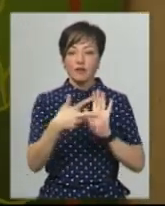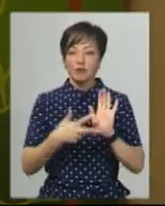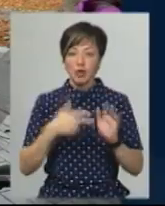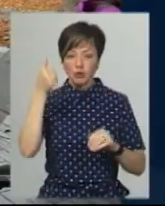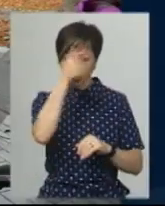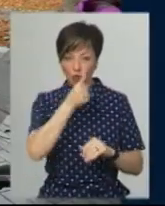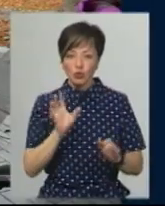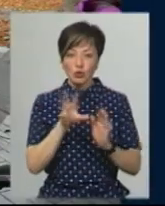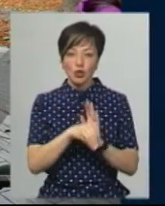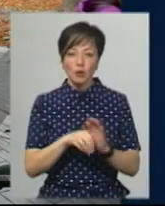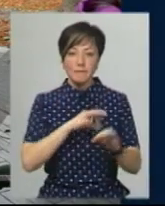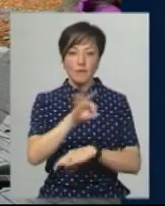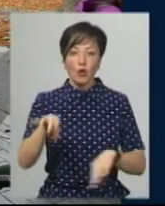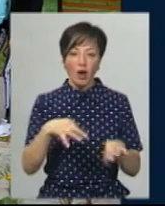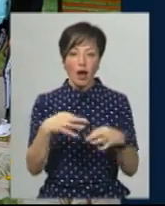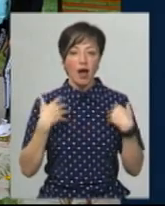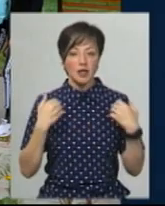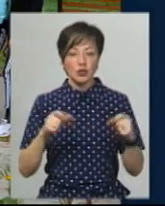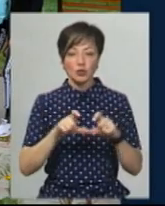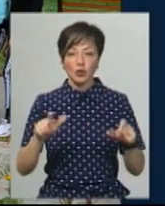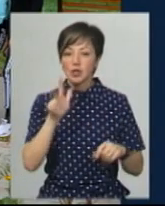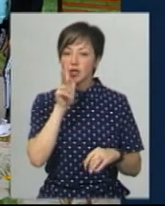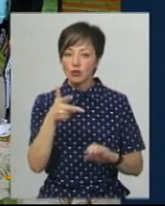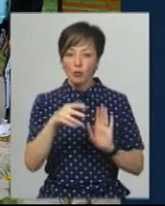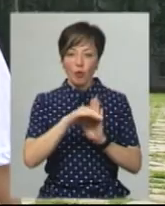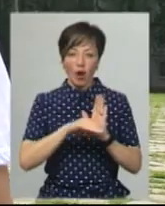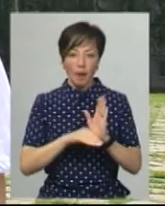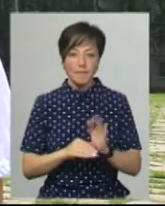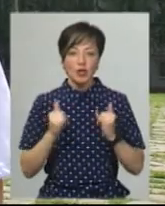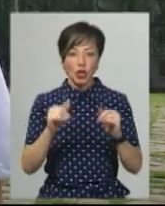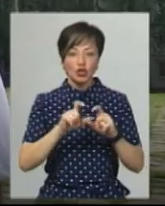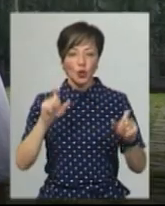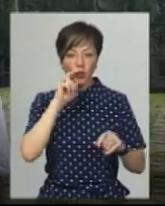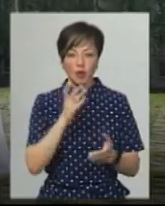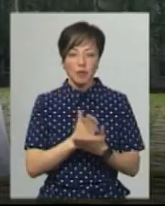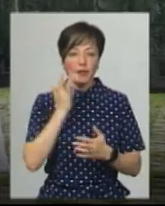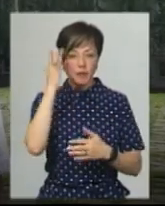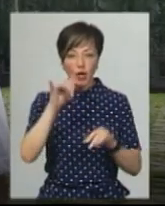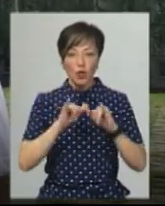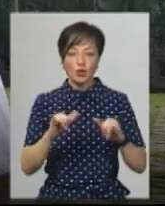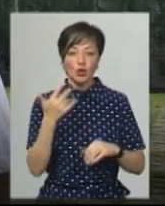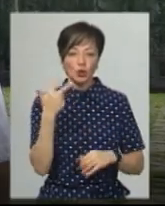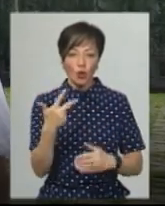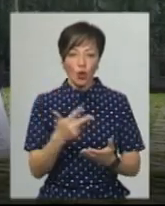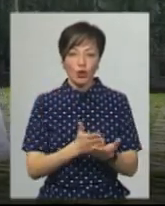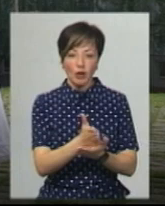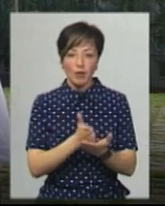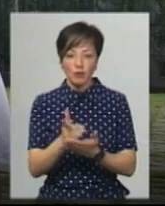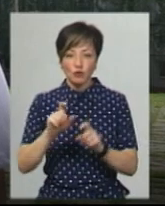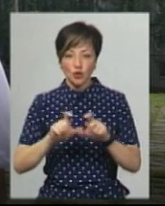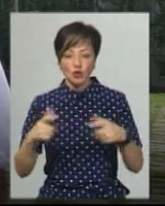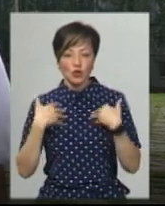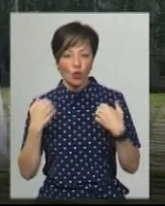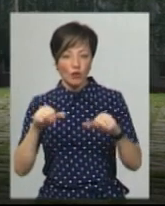році долучилися до проєкту Healthy Schools – трирічної програми для шкіл України. Вона має на меті розвиток трьох напрямків школі – це